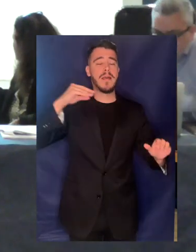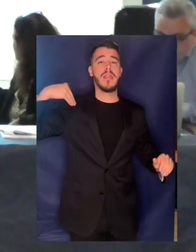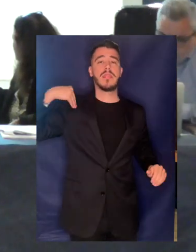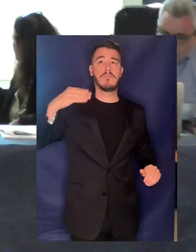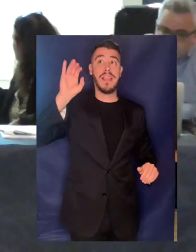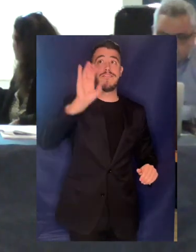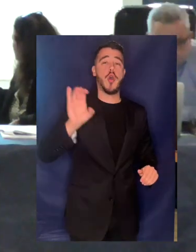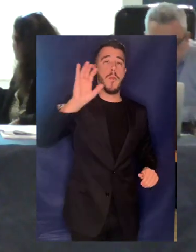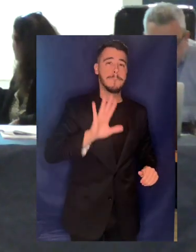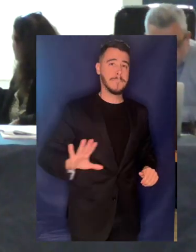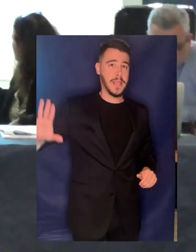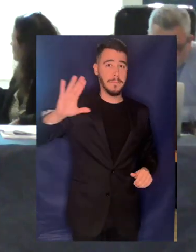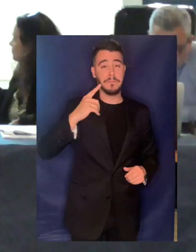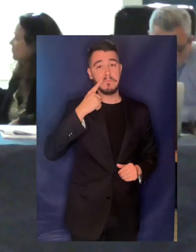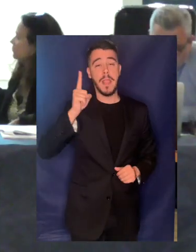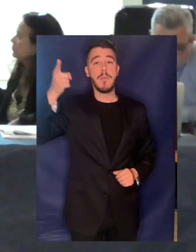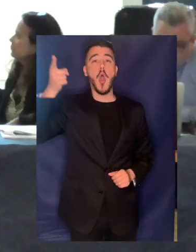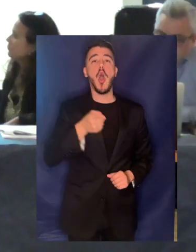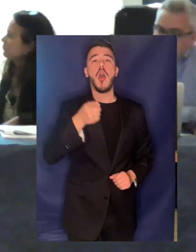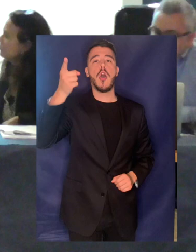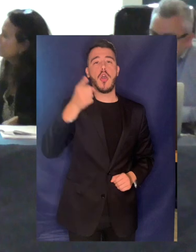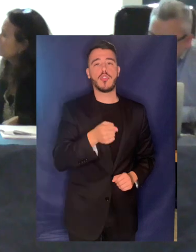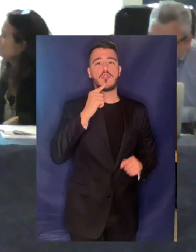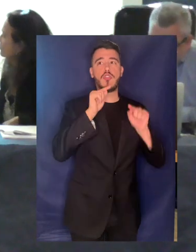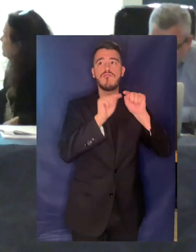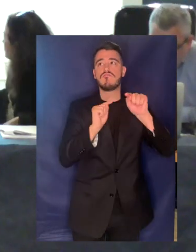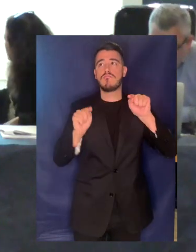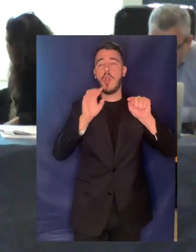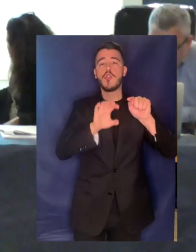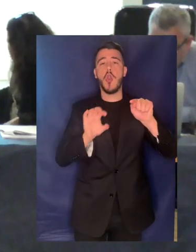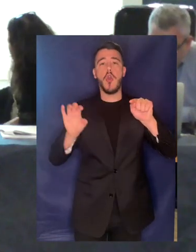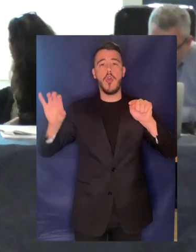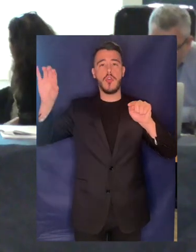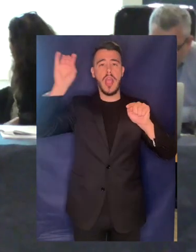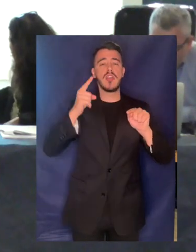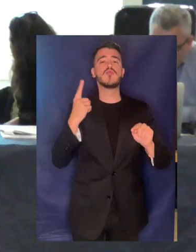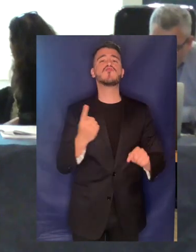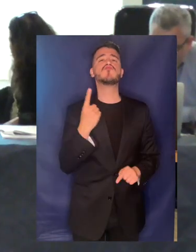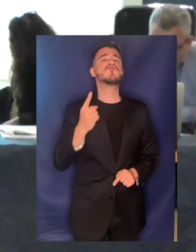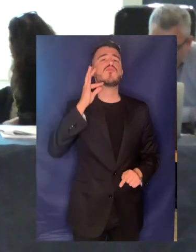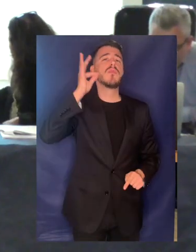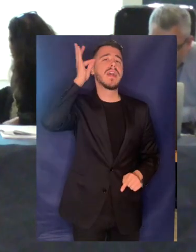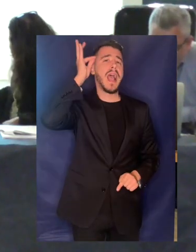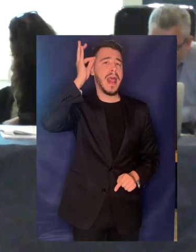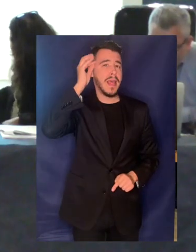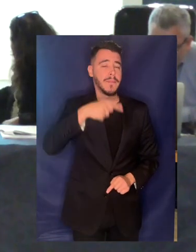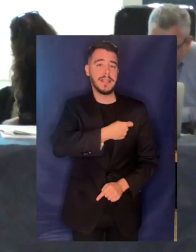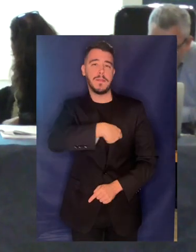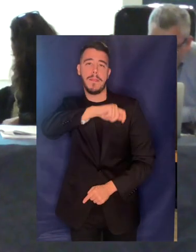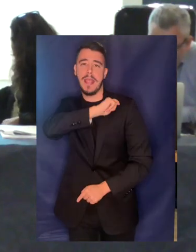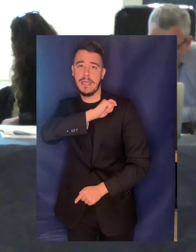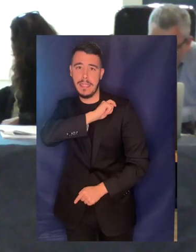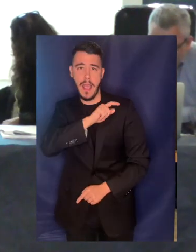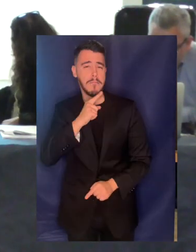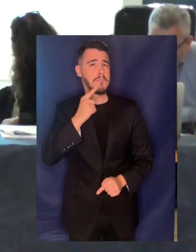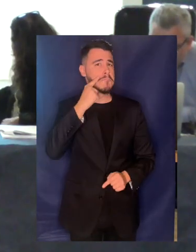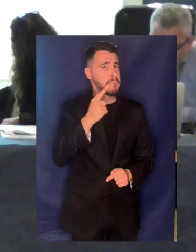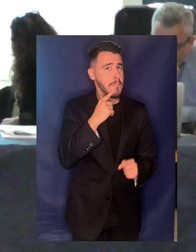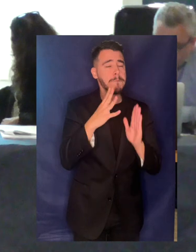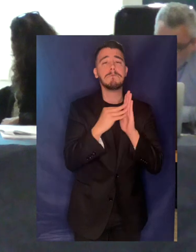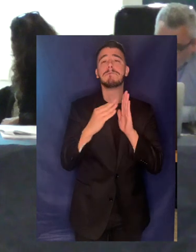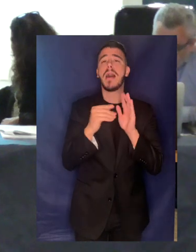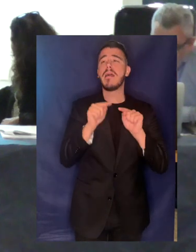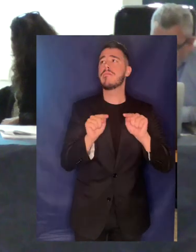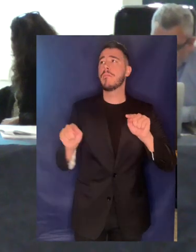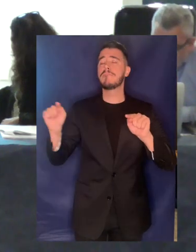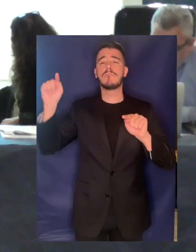βλέπετε σε τι ποσοστό συμμετέχει κάθε χώρα η πλειονότητα είναι στη Γαλλία και στην Ισπανία αλλά είδαμε και ενδεικτικές περιπτώσεις